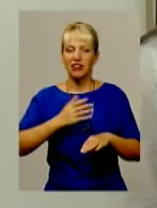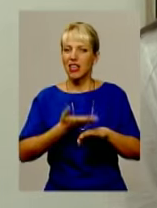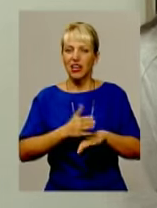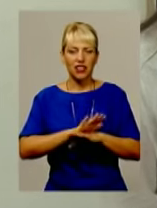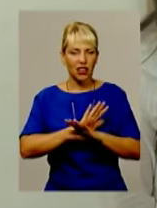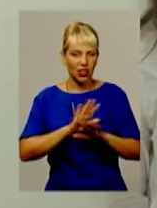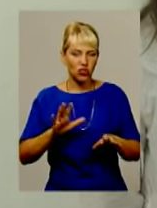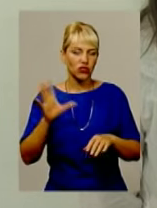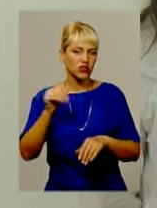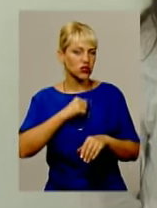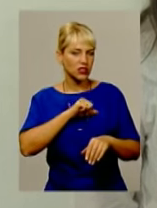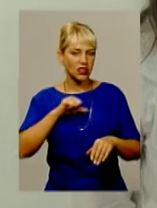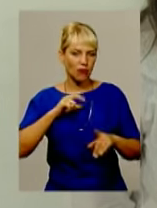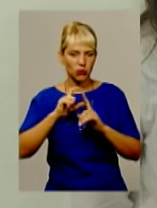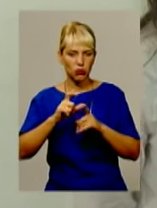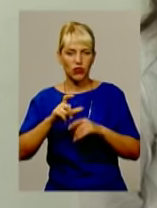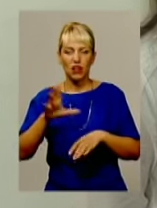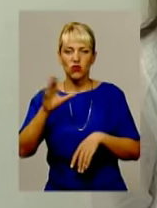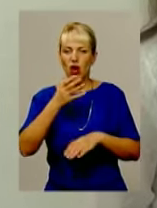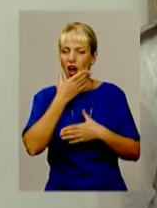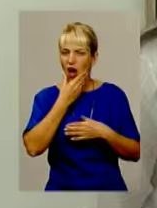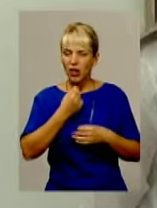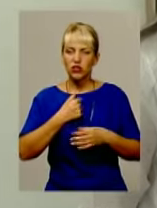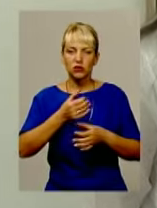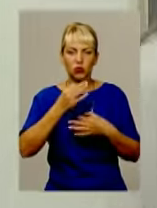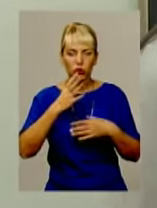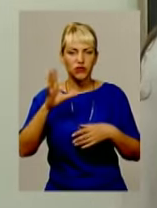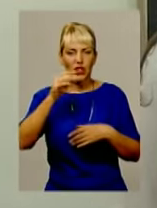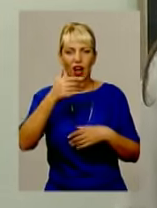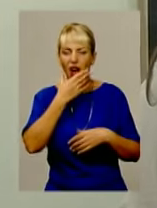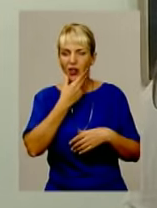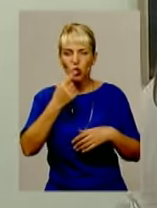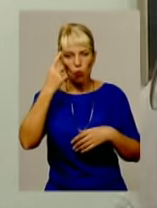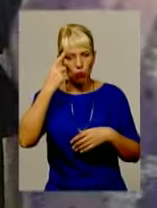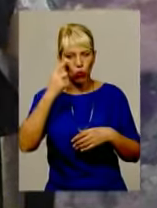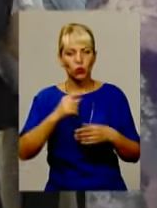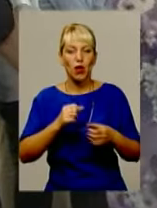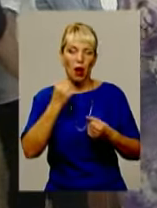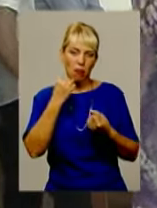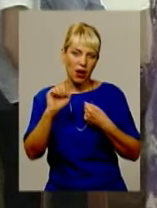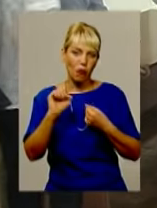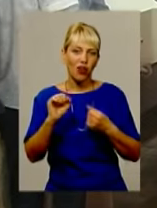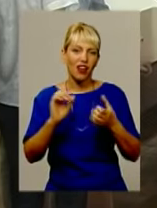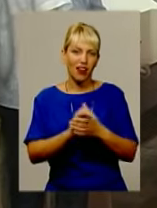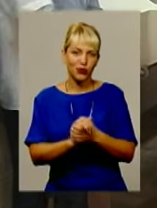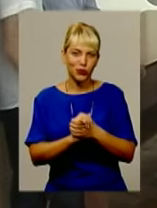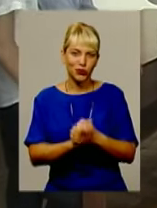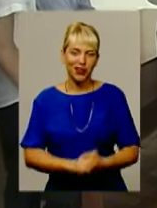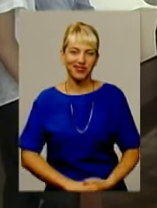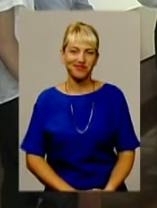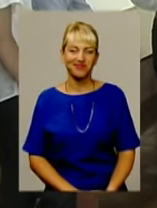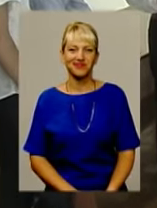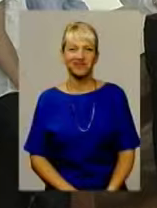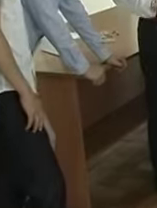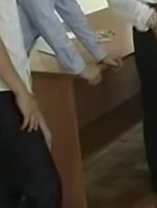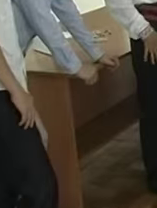відповідав. Все зналося, дуже добре продумано, дуже сподобалося. Перебувала дружба. Надія Куриляк, Юрій Чорний для